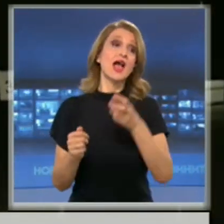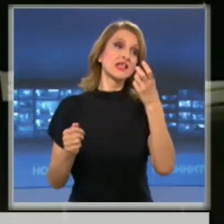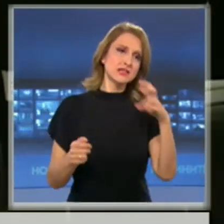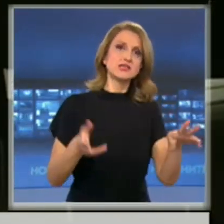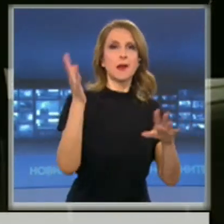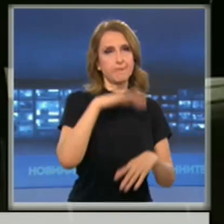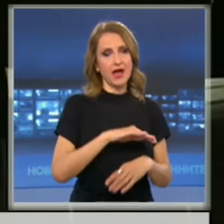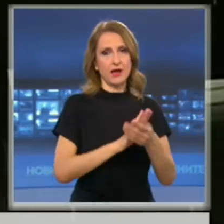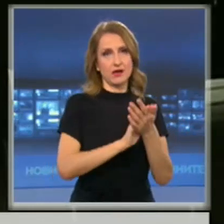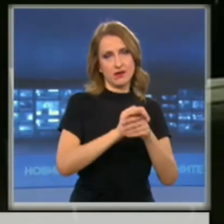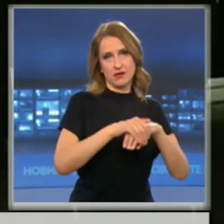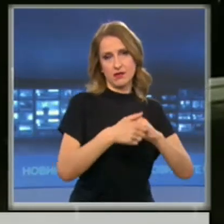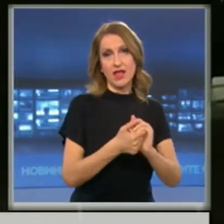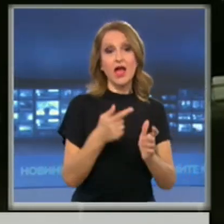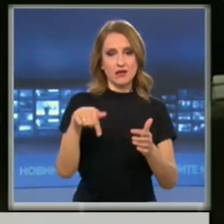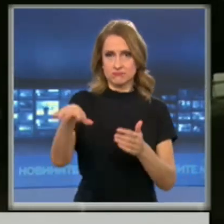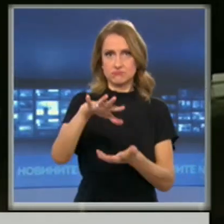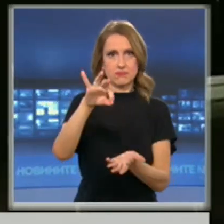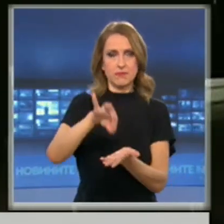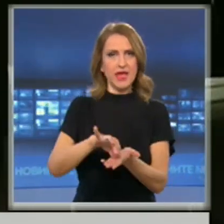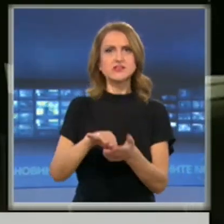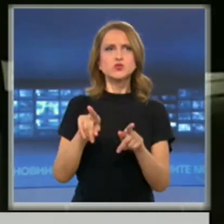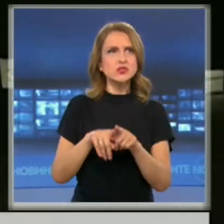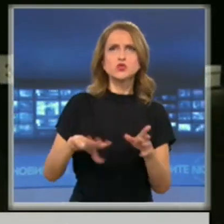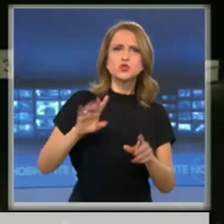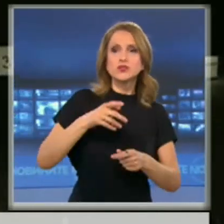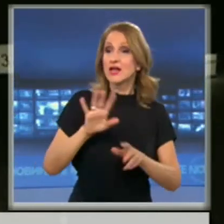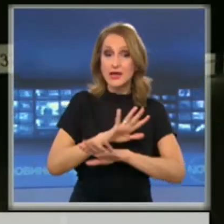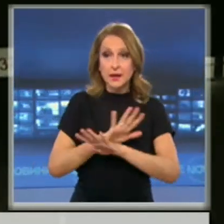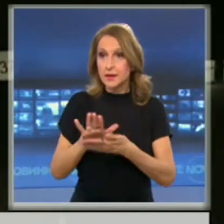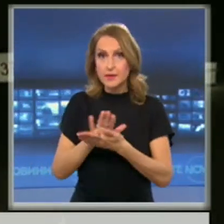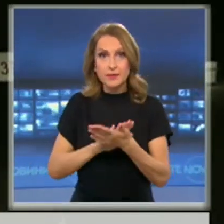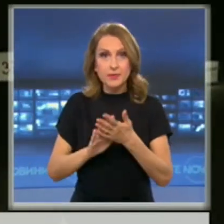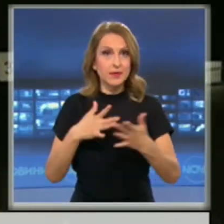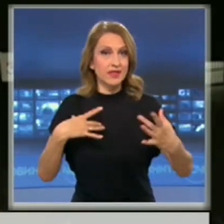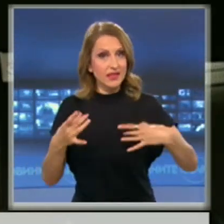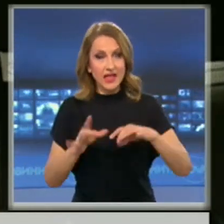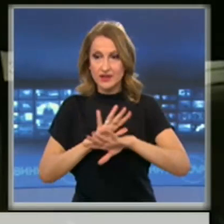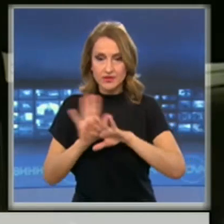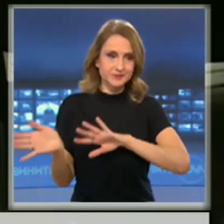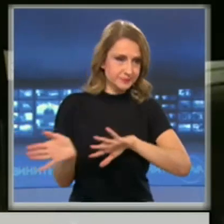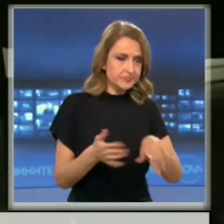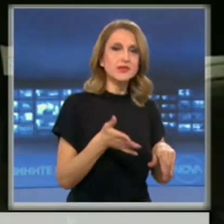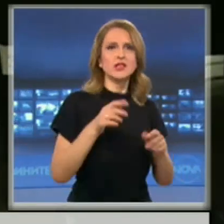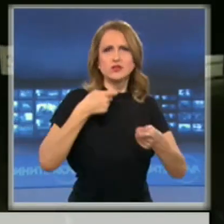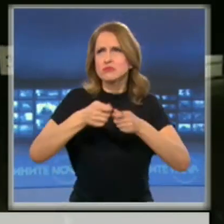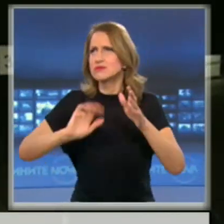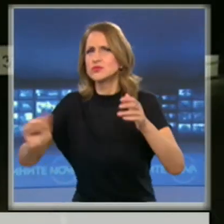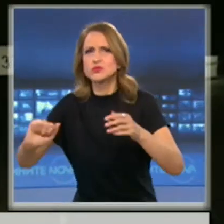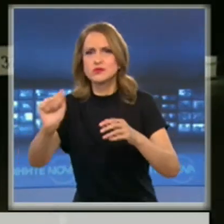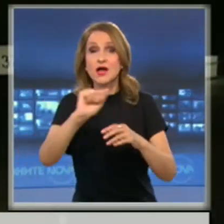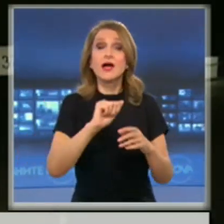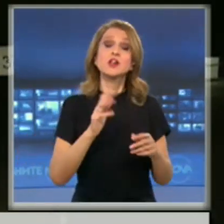да използват дезинфектант. Самото място тук ще се дезинфекцира след края на всяка една постановка. За всичко това ще